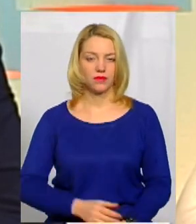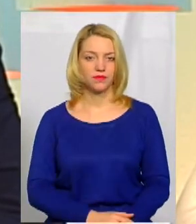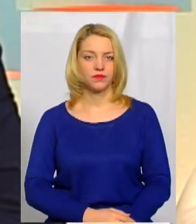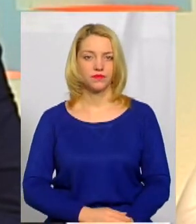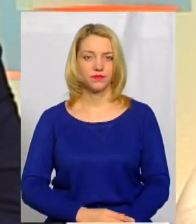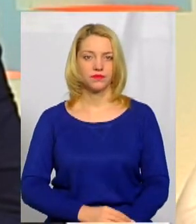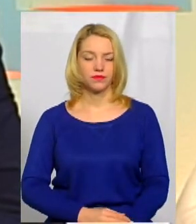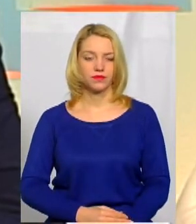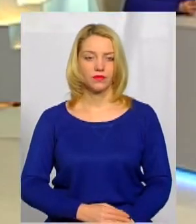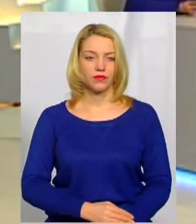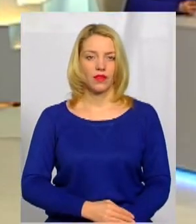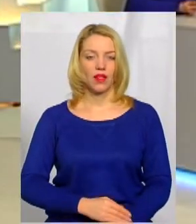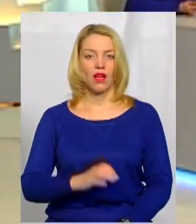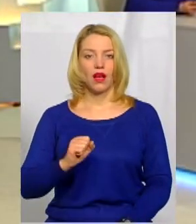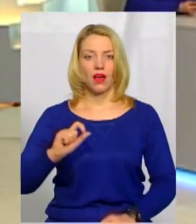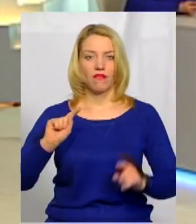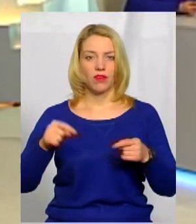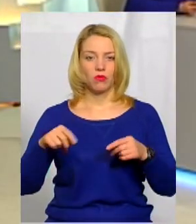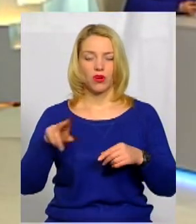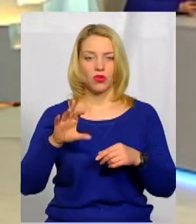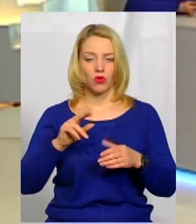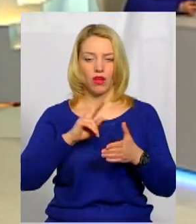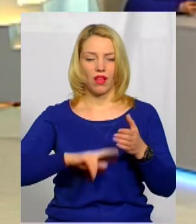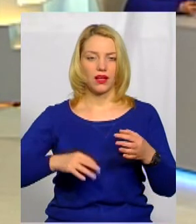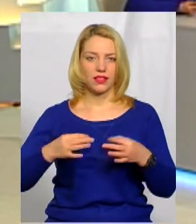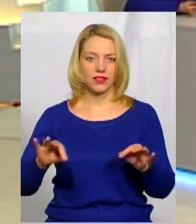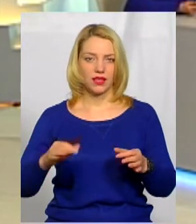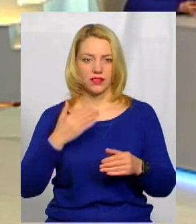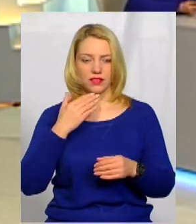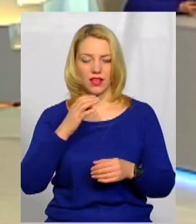Пан Володимире, а вимога до акредитації автошкіл?